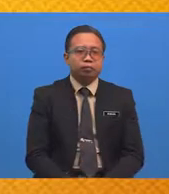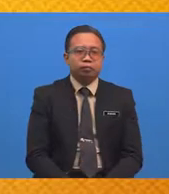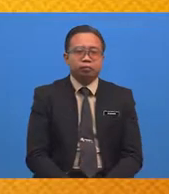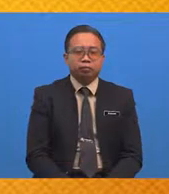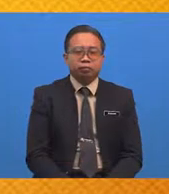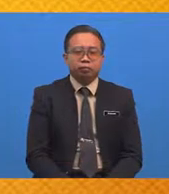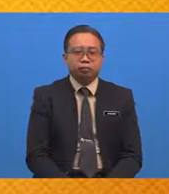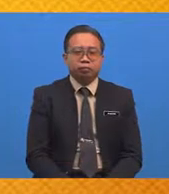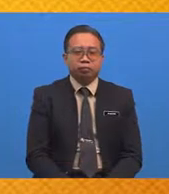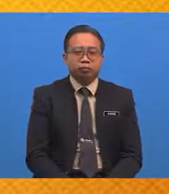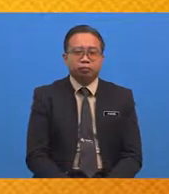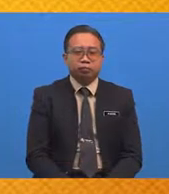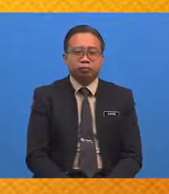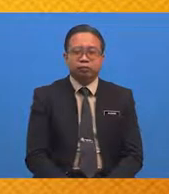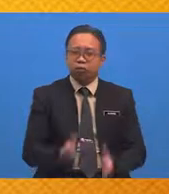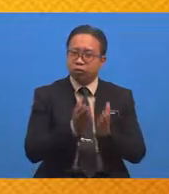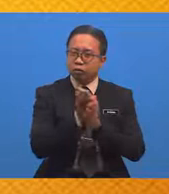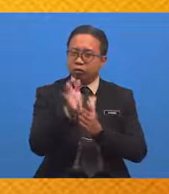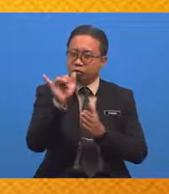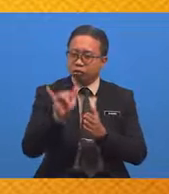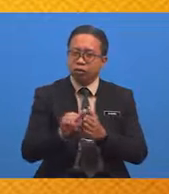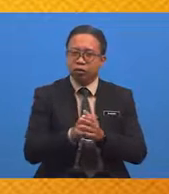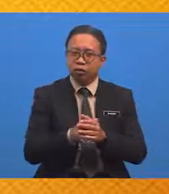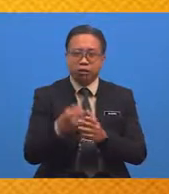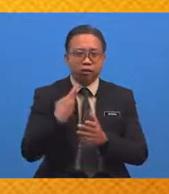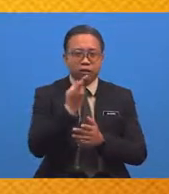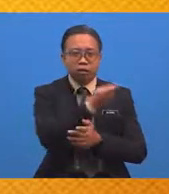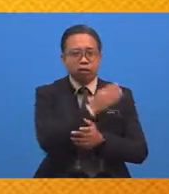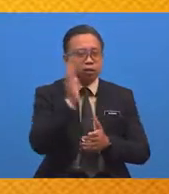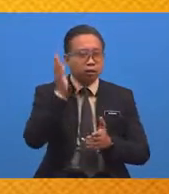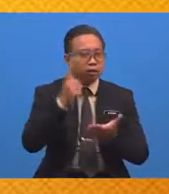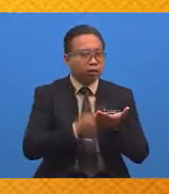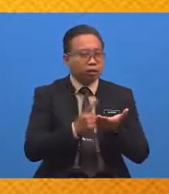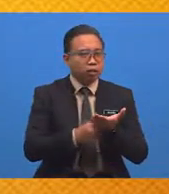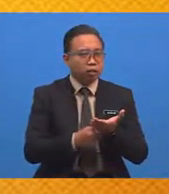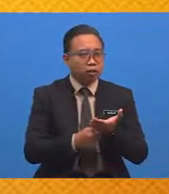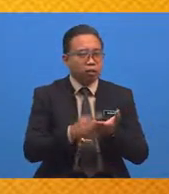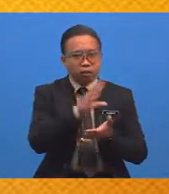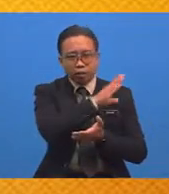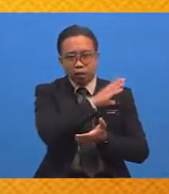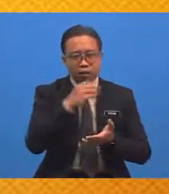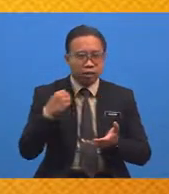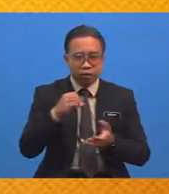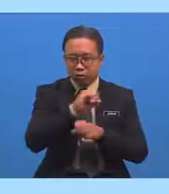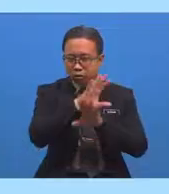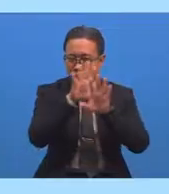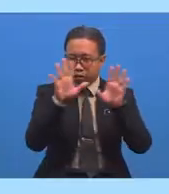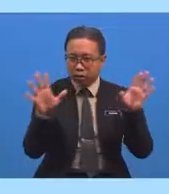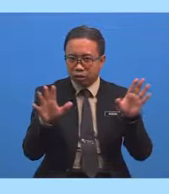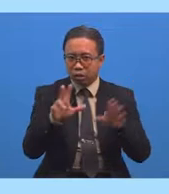Baiklah Seterusnya Kita Akan Membincangkan Dan Menerangkan